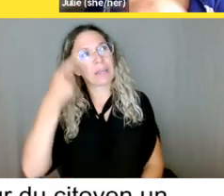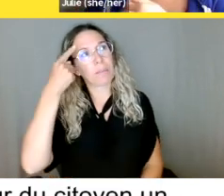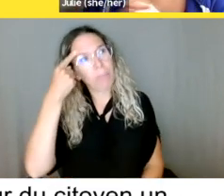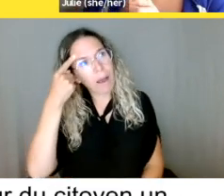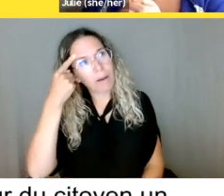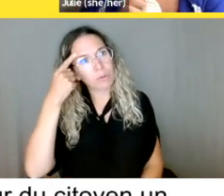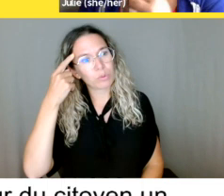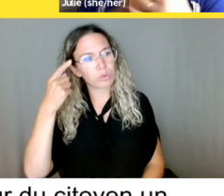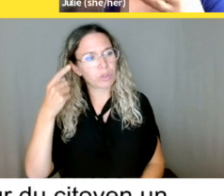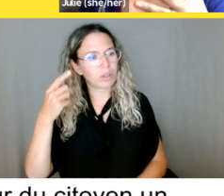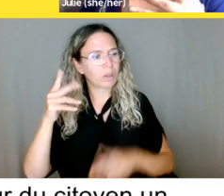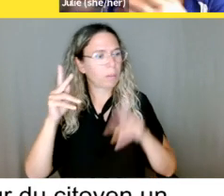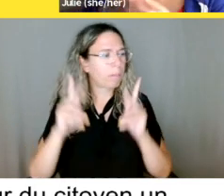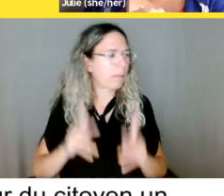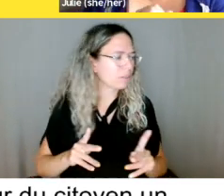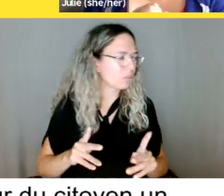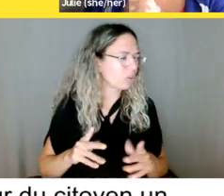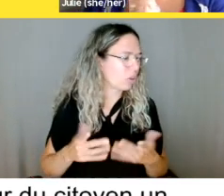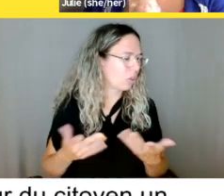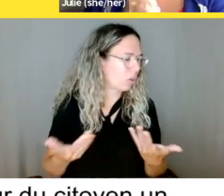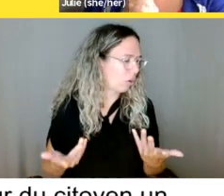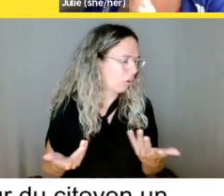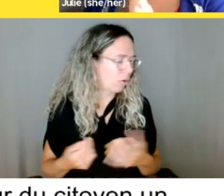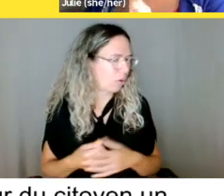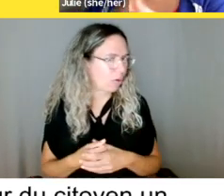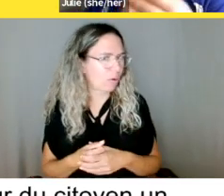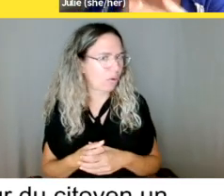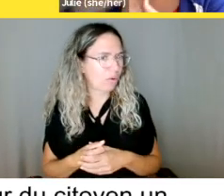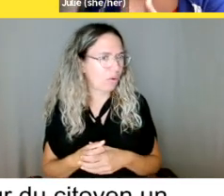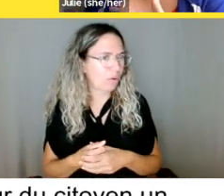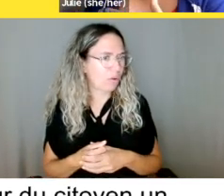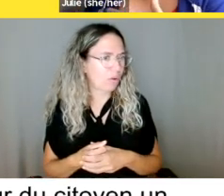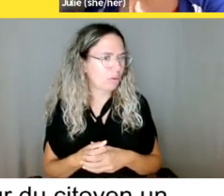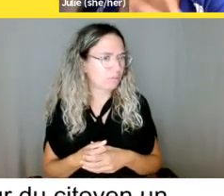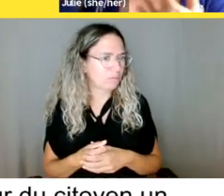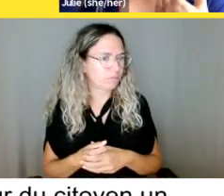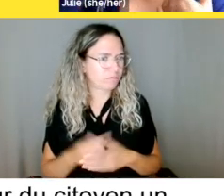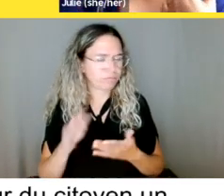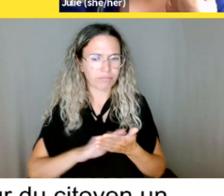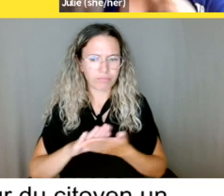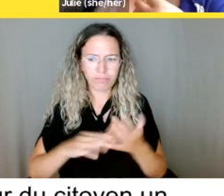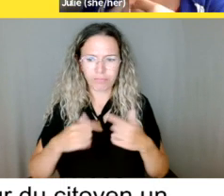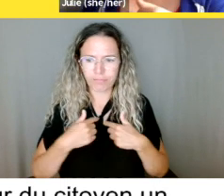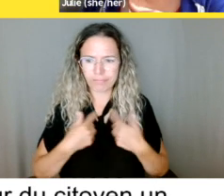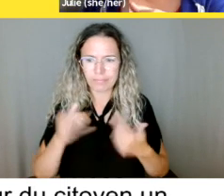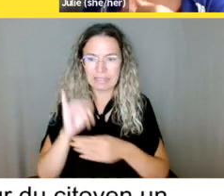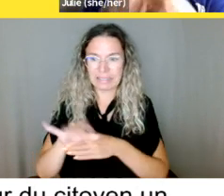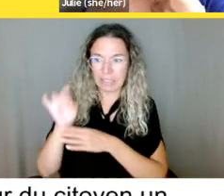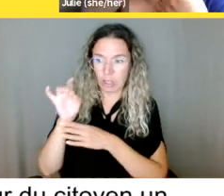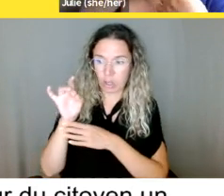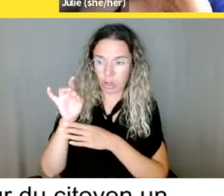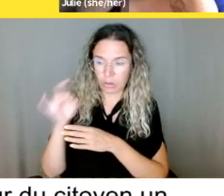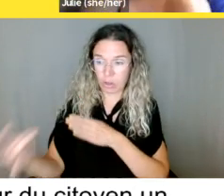Pardon, de vous refuser accès ou que quelqu'un est en train de discriminer contre vous, quelque chose qui